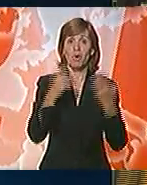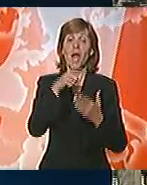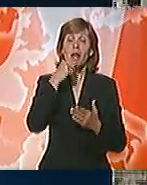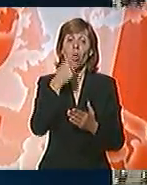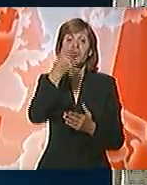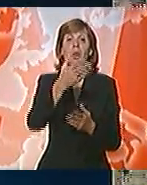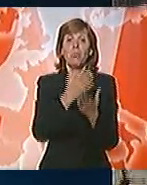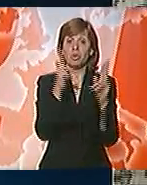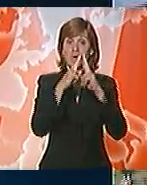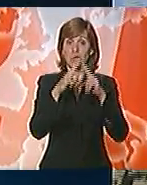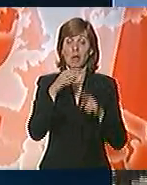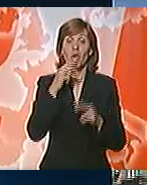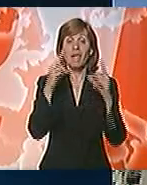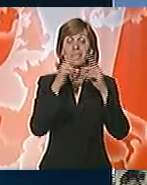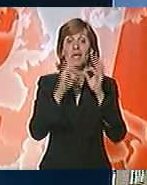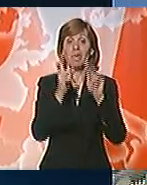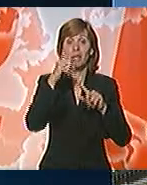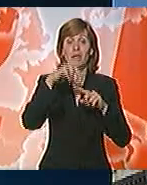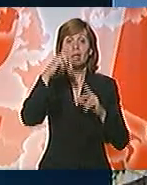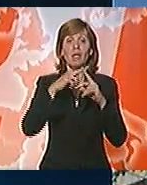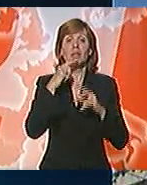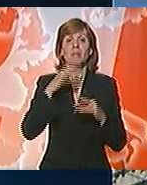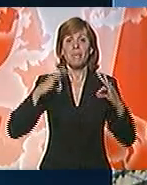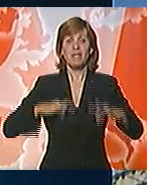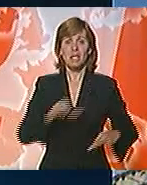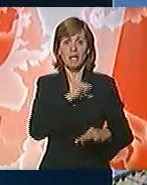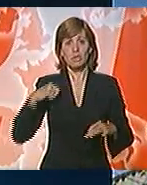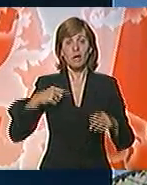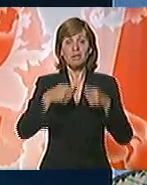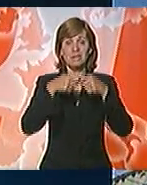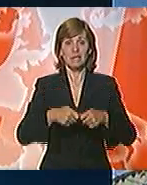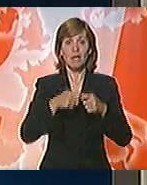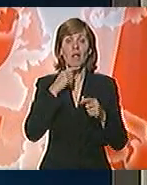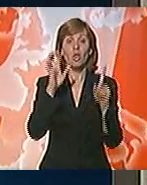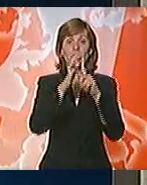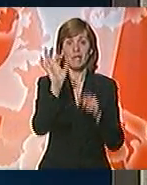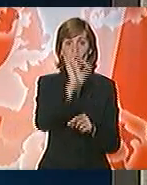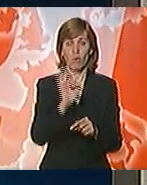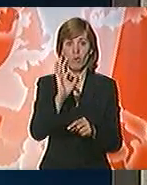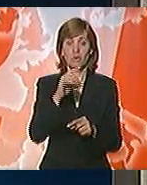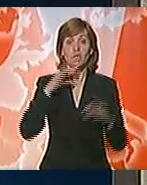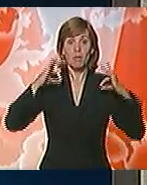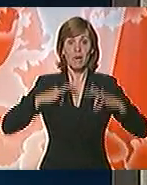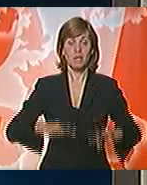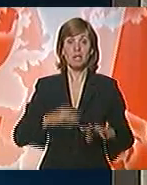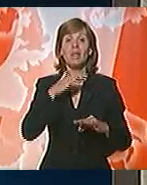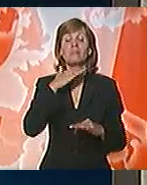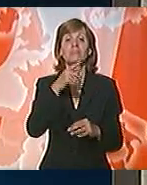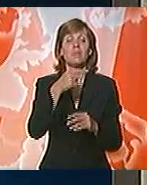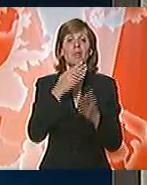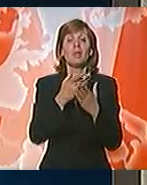sastanak, kazuje agencij Beta, predsjednik Saveza samostalnih sindikata Srbije, Ljubisa Vorbović. Predsjednik UGS